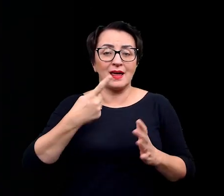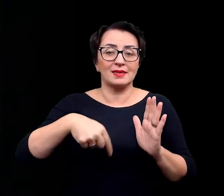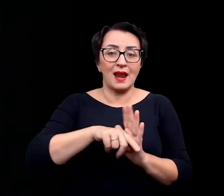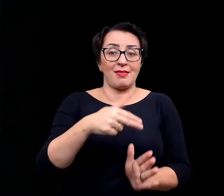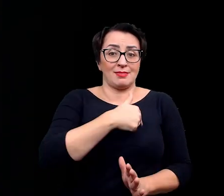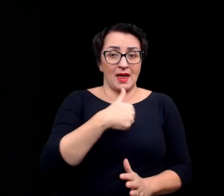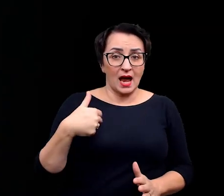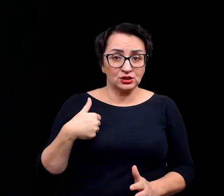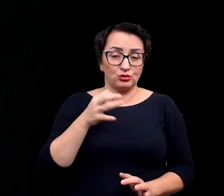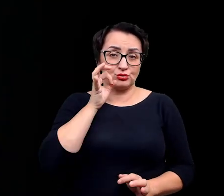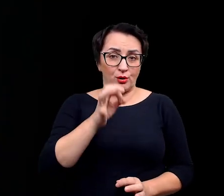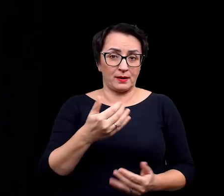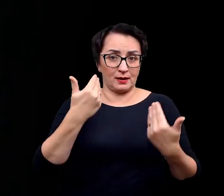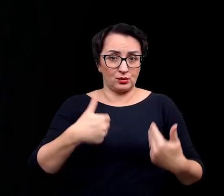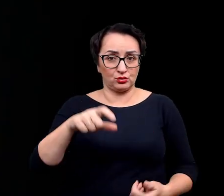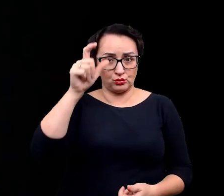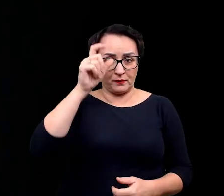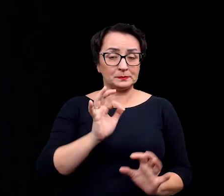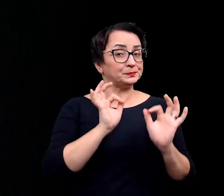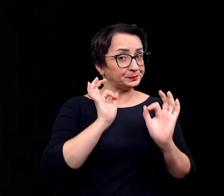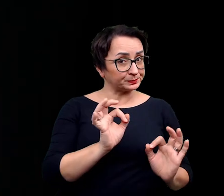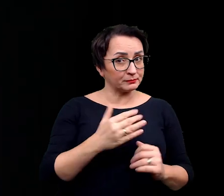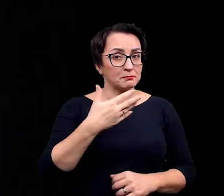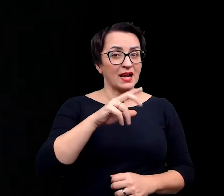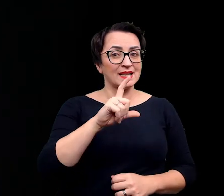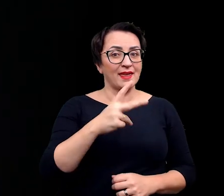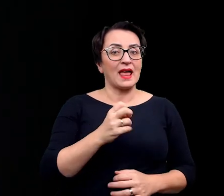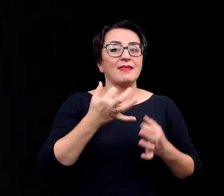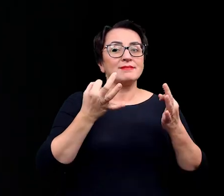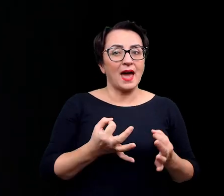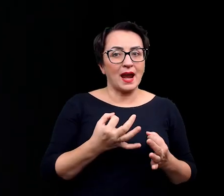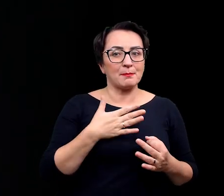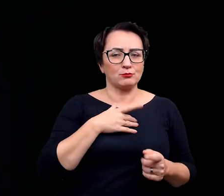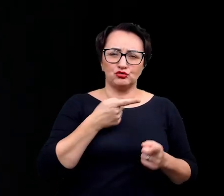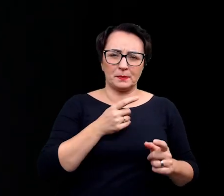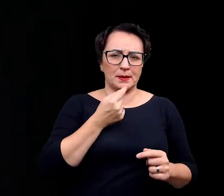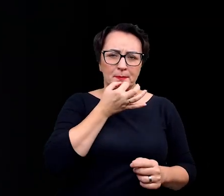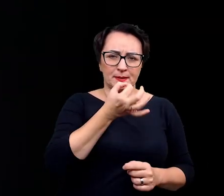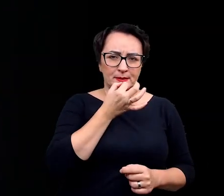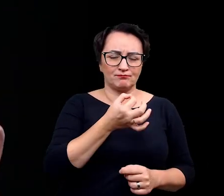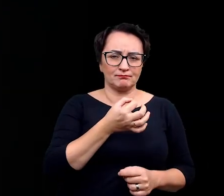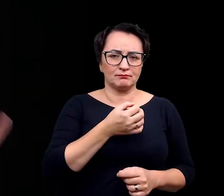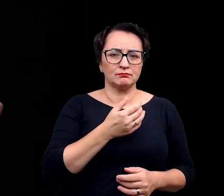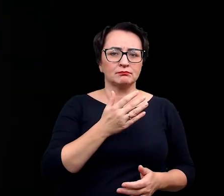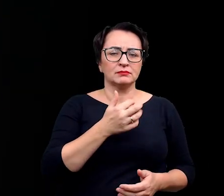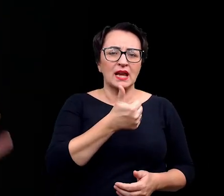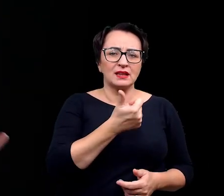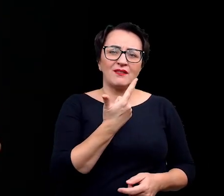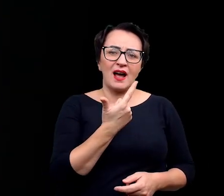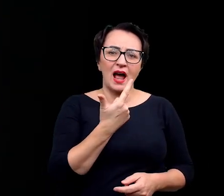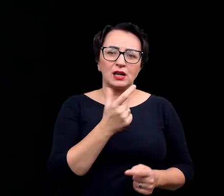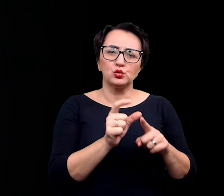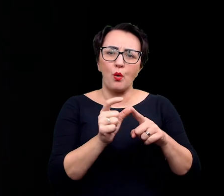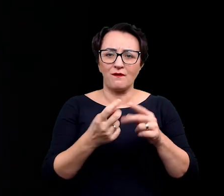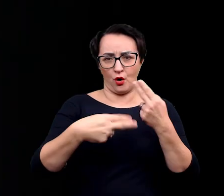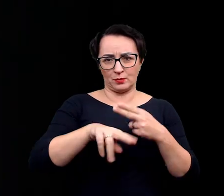niestety naszego dobra po części. Dobrze, Marcelino, to teraz mam dla ciebie szybkie pytania, czyli dosłownie jedno, dwa